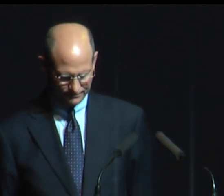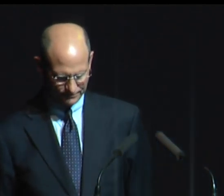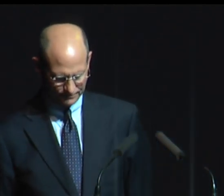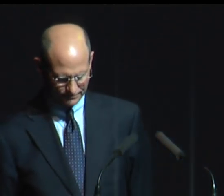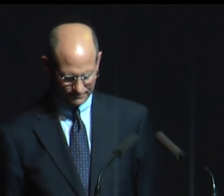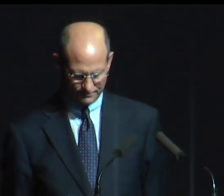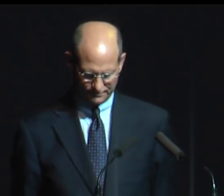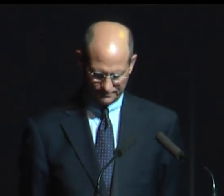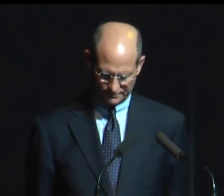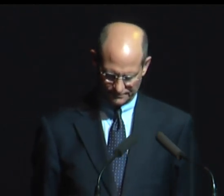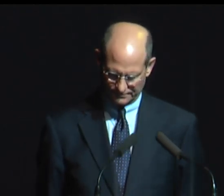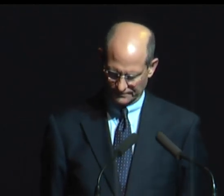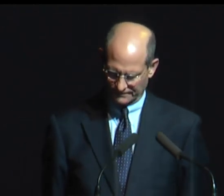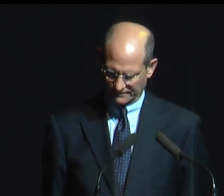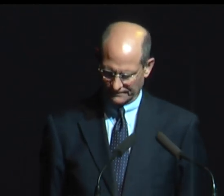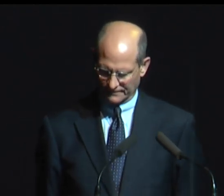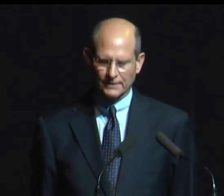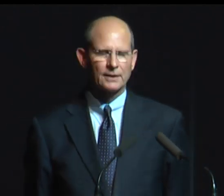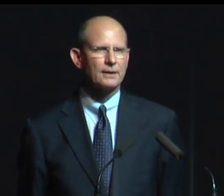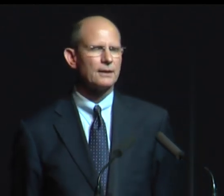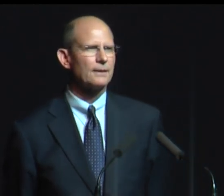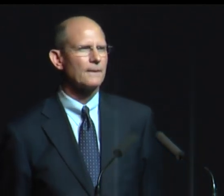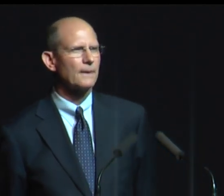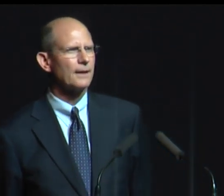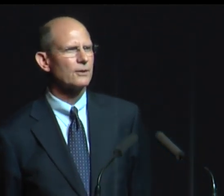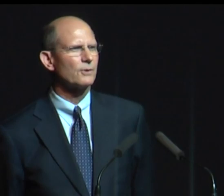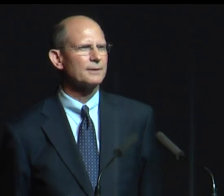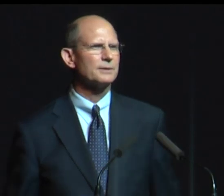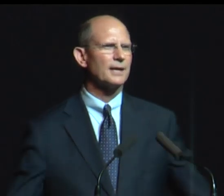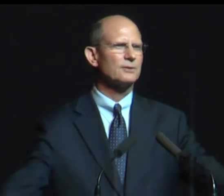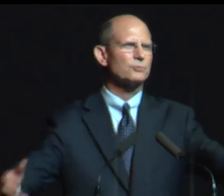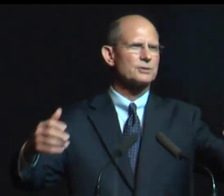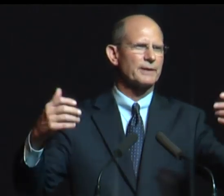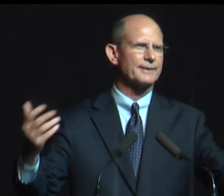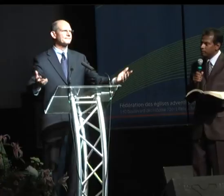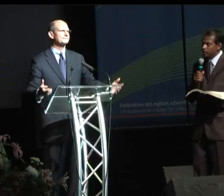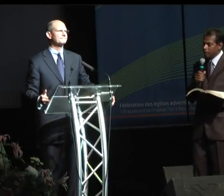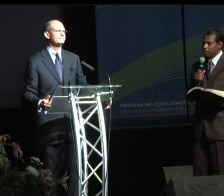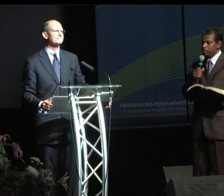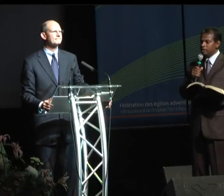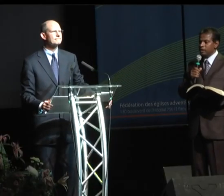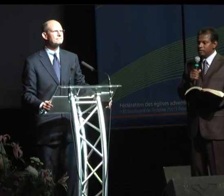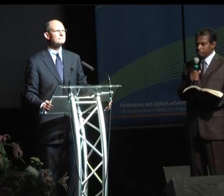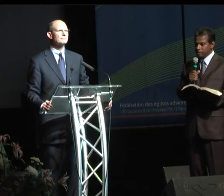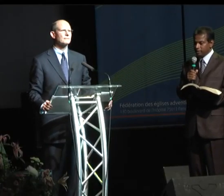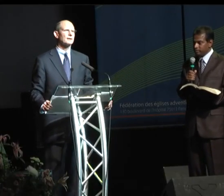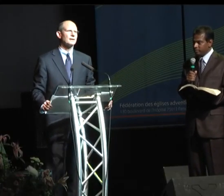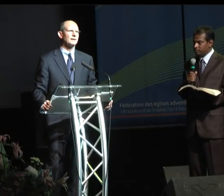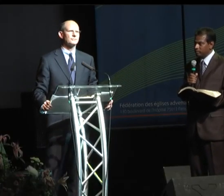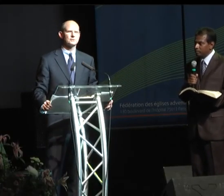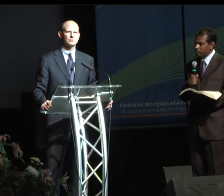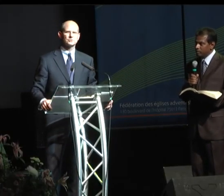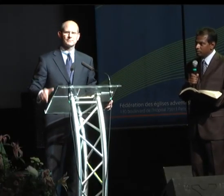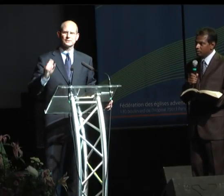Donc, le président de séance lui a dit, d'accord, qu'est-ce que vous suggérez? Elle a commencé à expliquer.